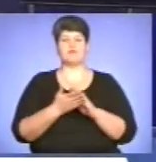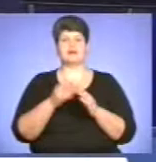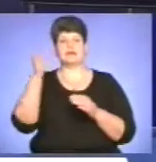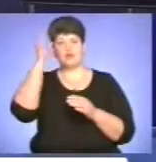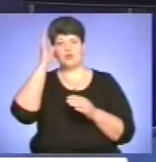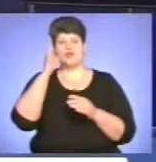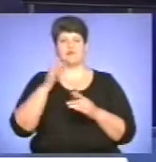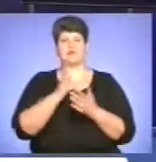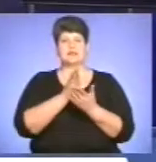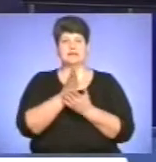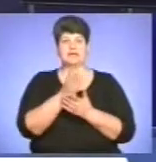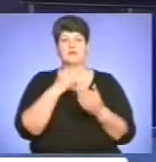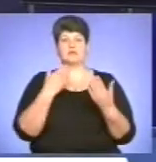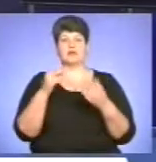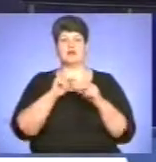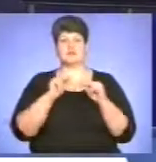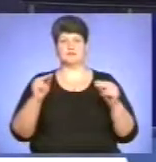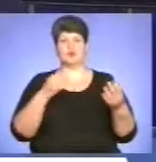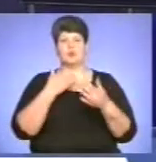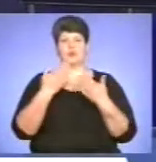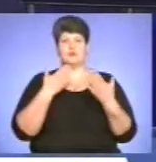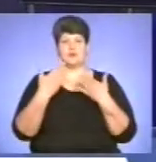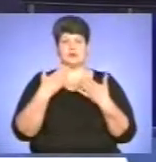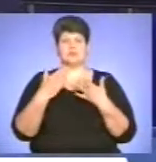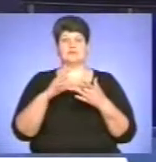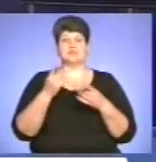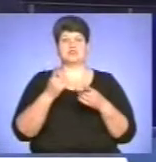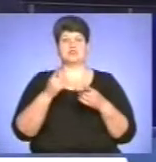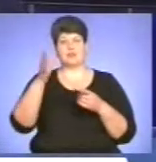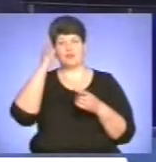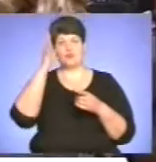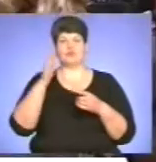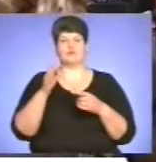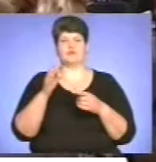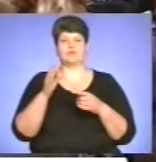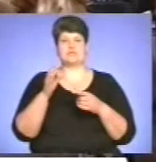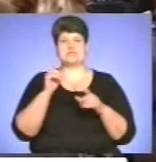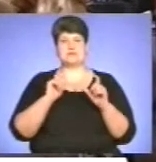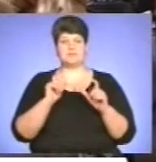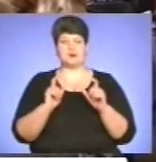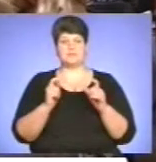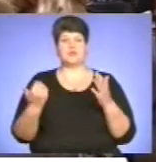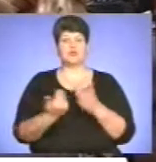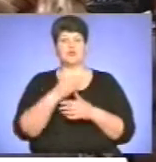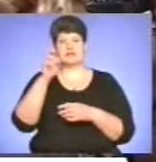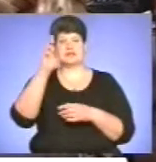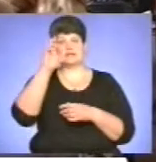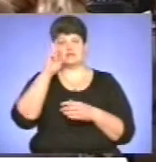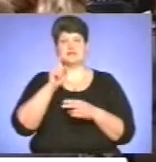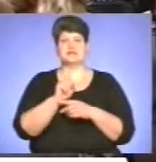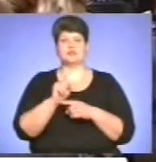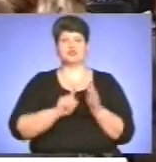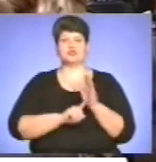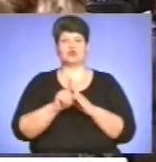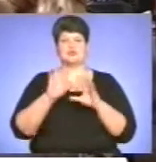педагогів обговорили науковці під час науково-методичного семінару. Новий державний стандарт початкової